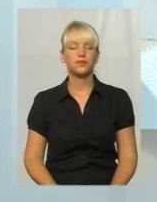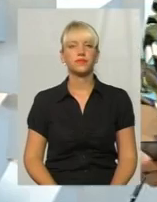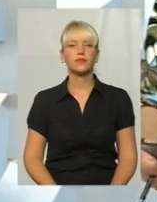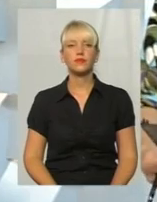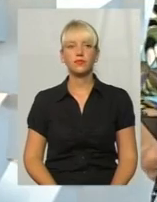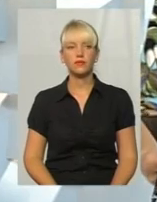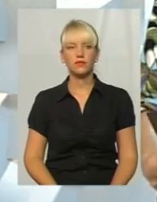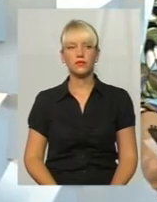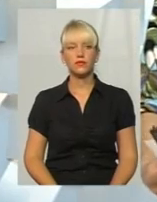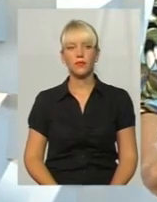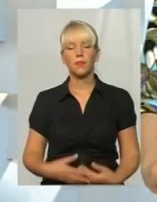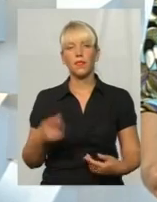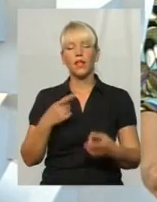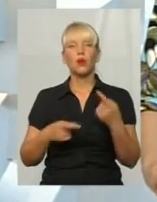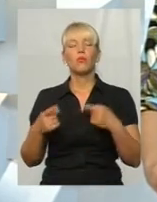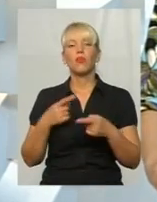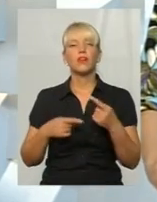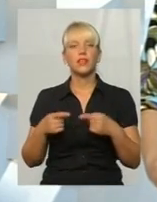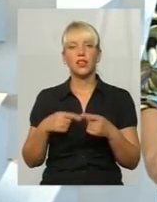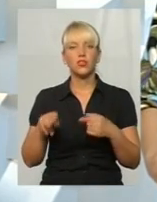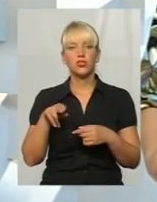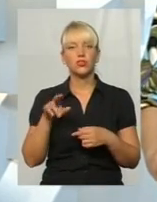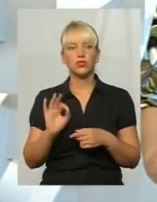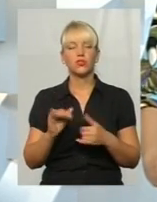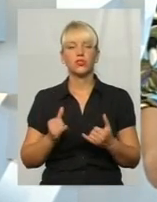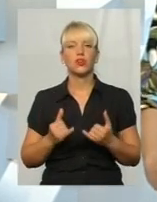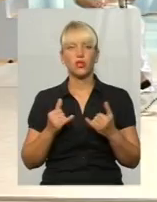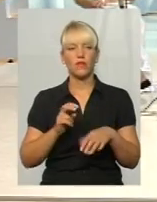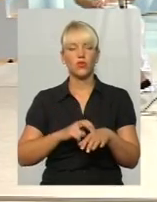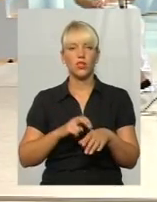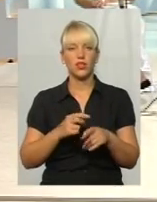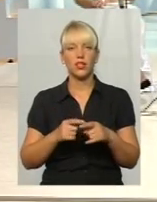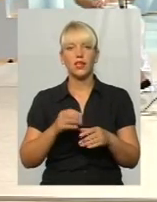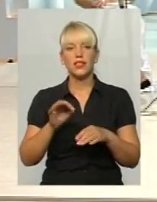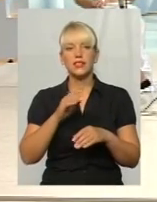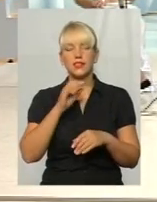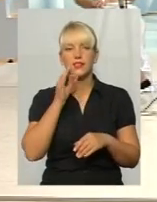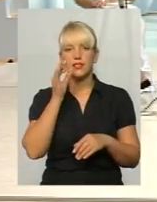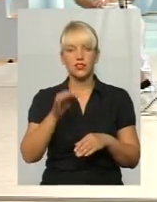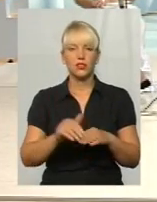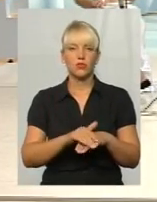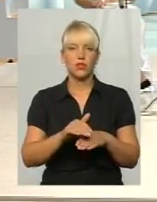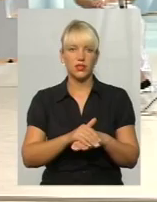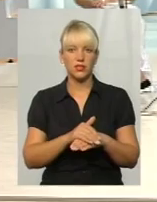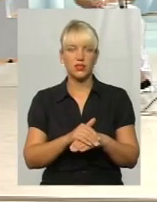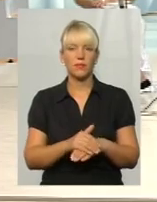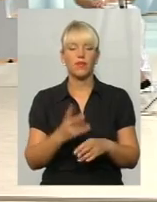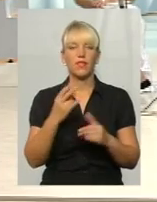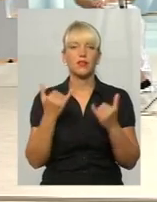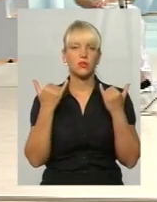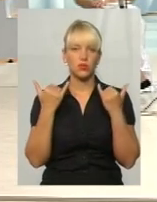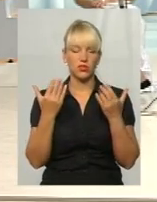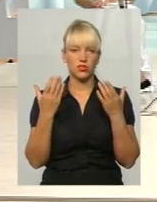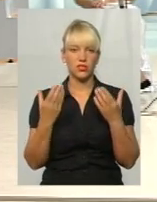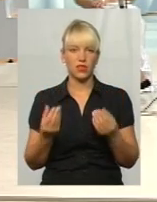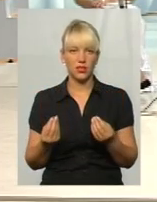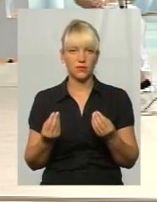І, повертаючись до шановного пана лікаря, скажіть, будь ласка, пане Вадиме, на сьогоднішній